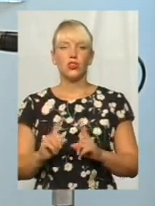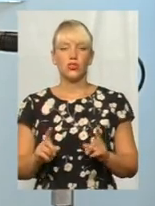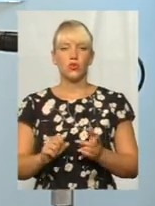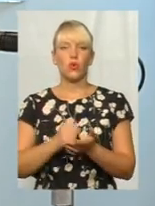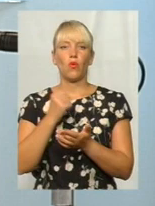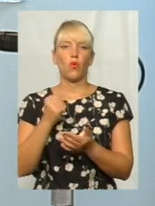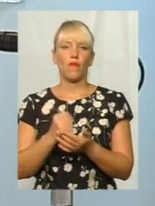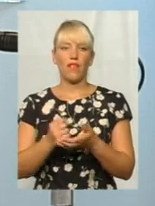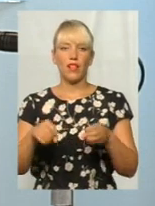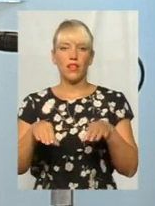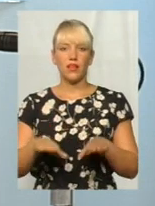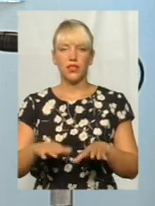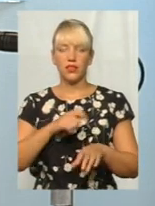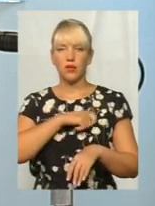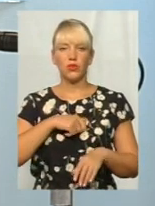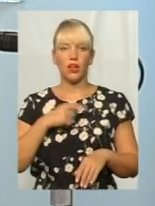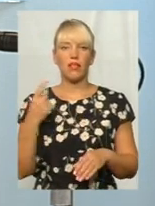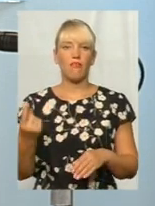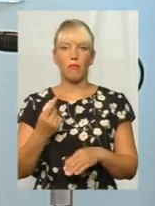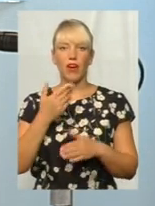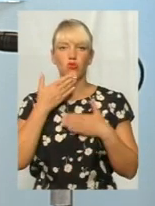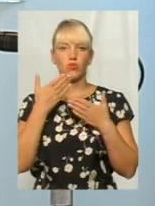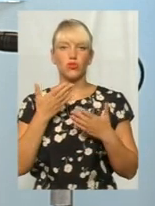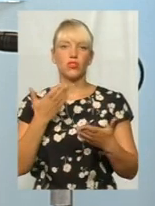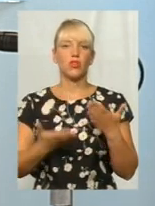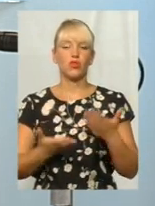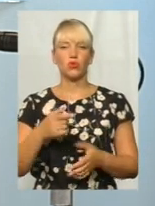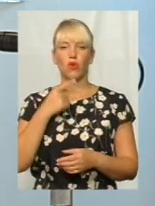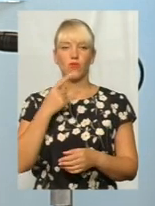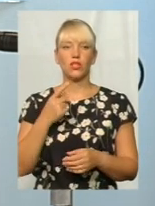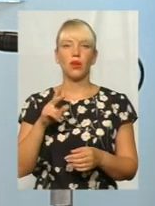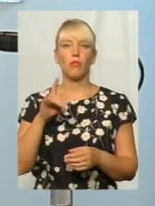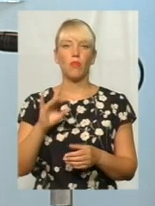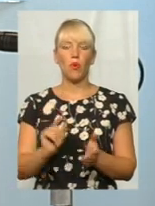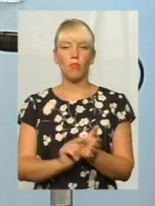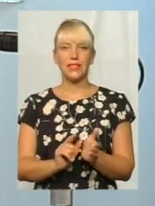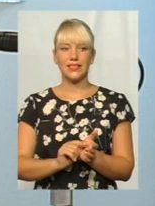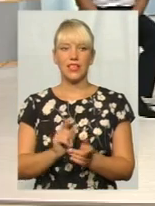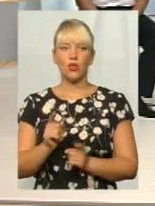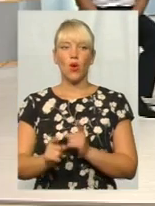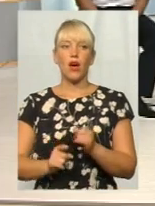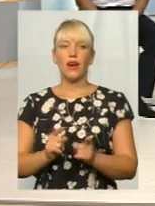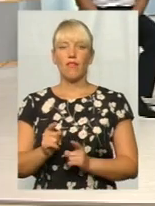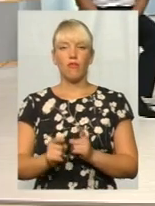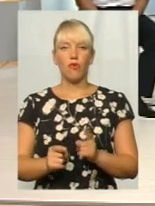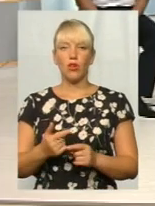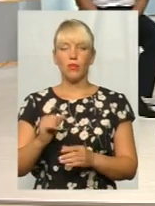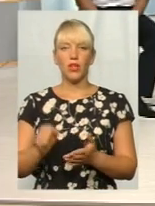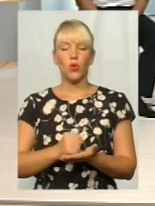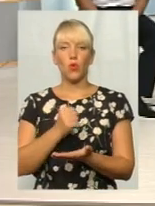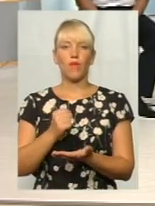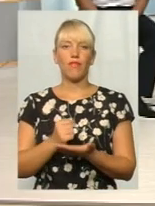в першому читанні, якщо ми говоримо про пенсійну реформу? І, власне, ухвалений